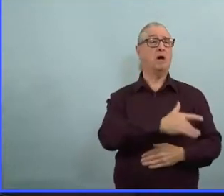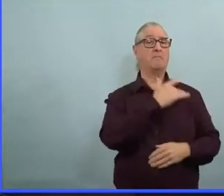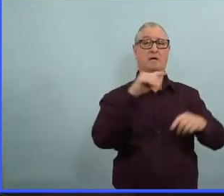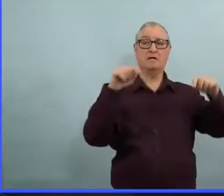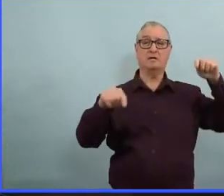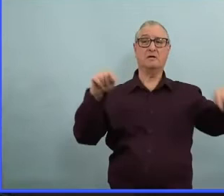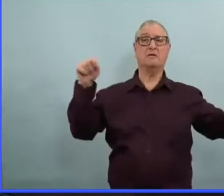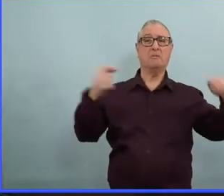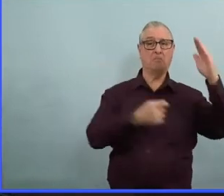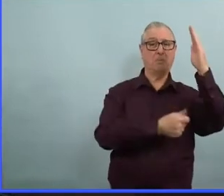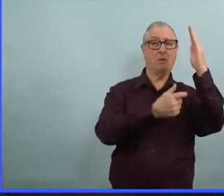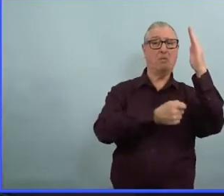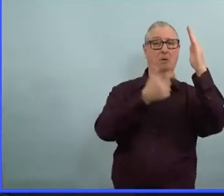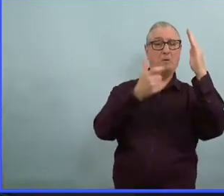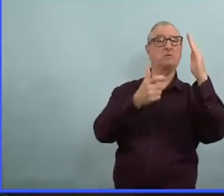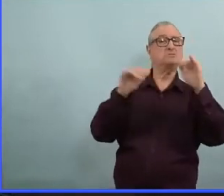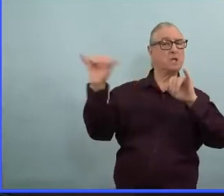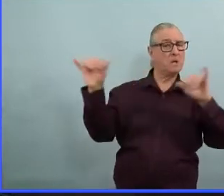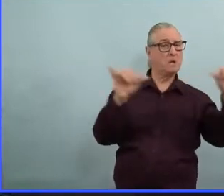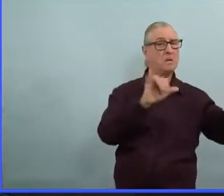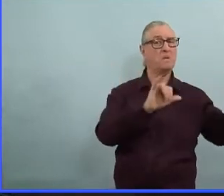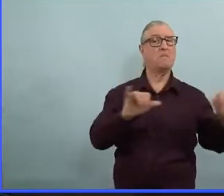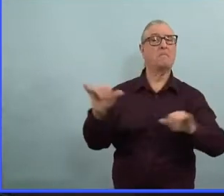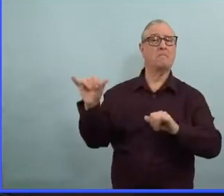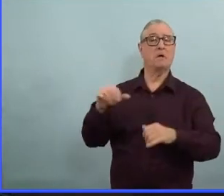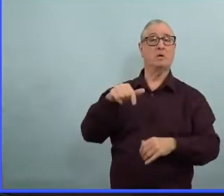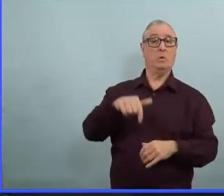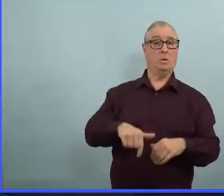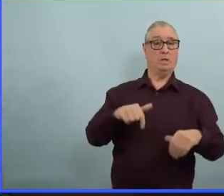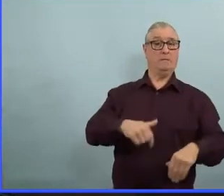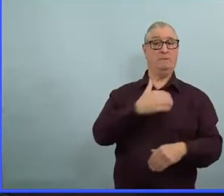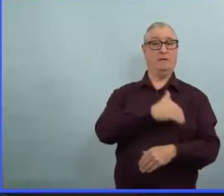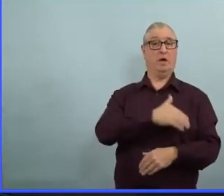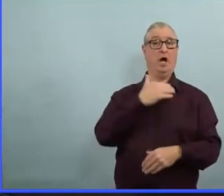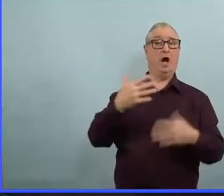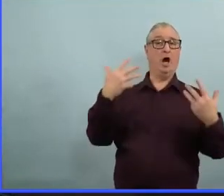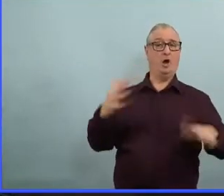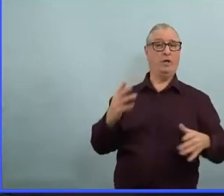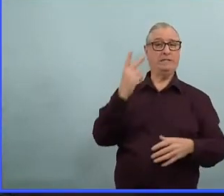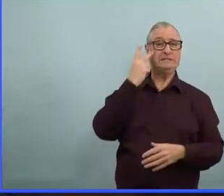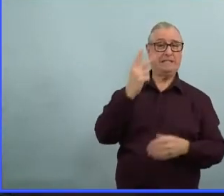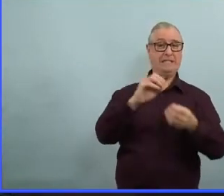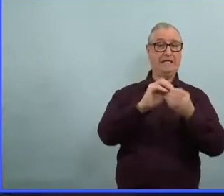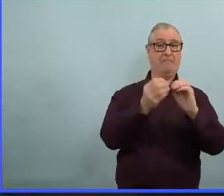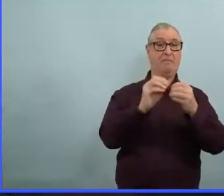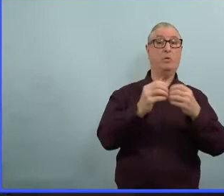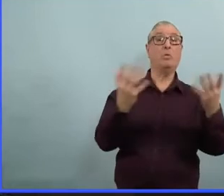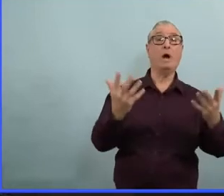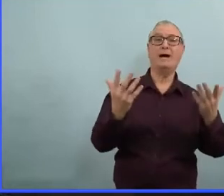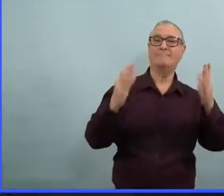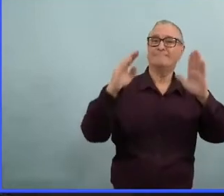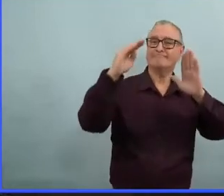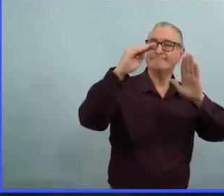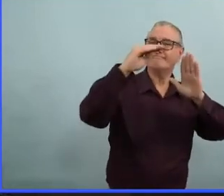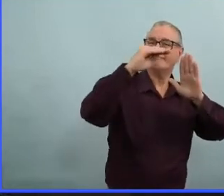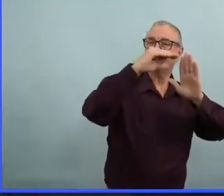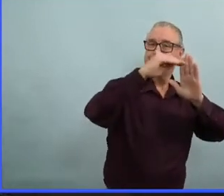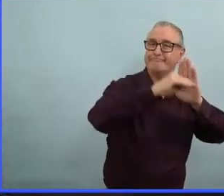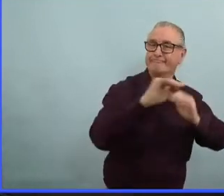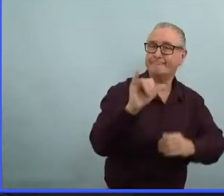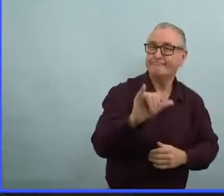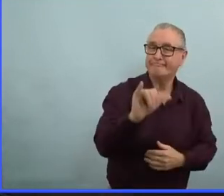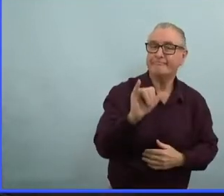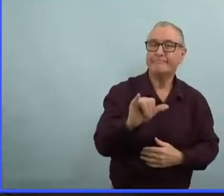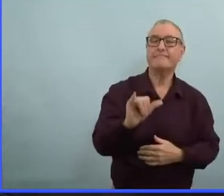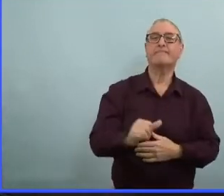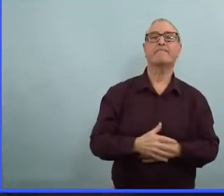lorsqu'on en a eu auparavant, les Manitobains pouvaient examiner les données qui montraient qu'il y avait des tendances à la baisse. Mais maintenant